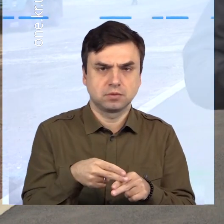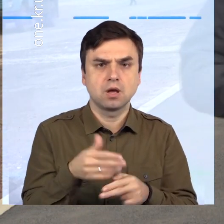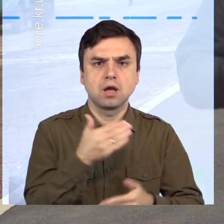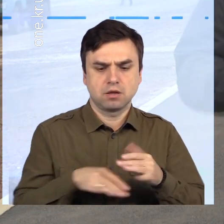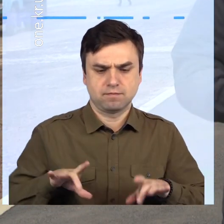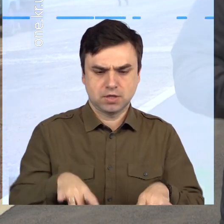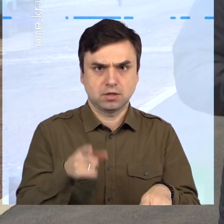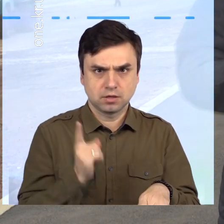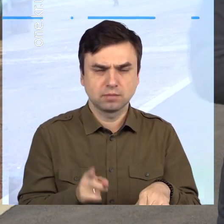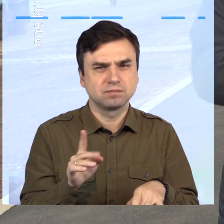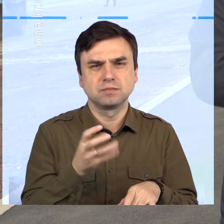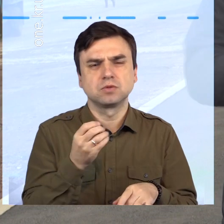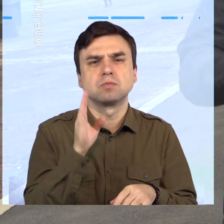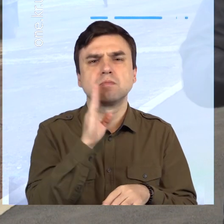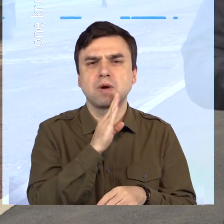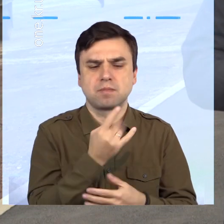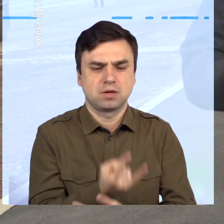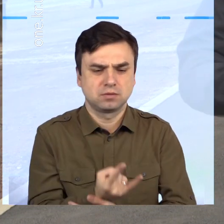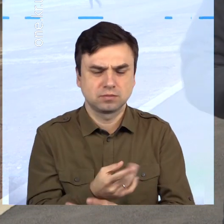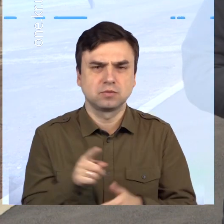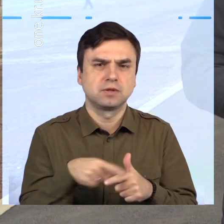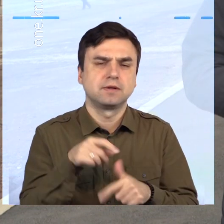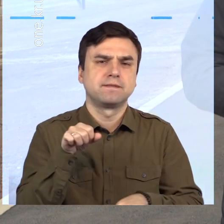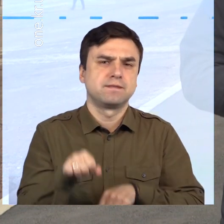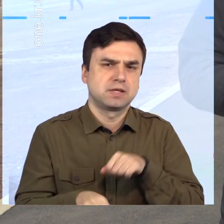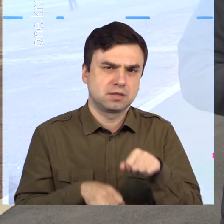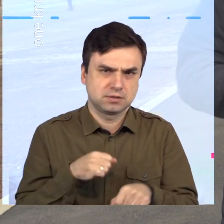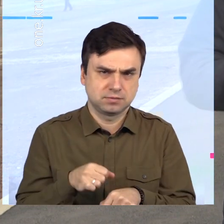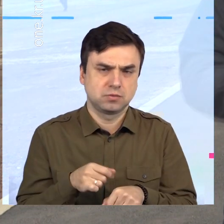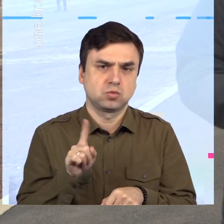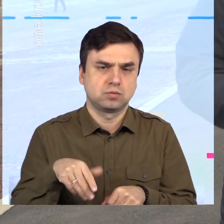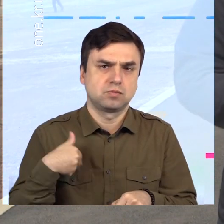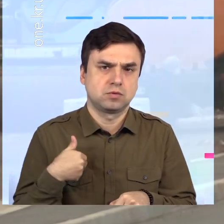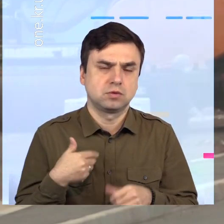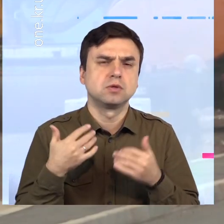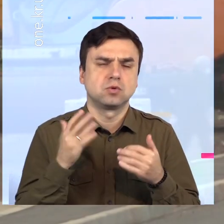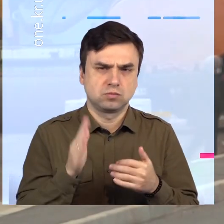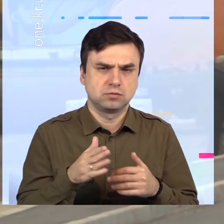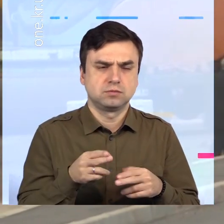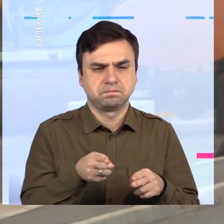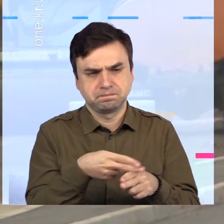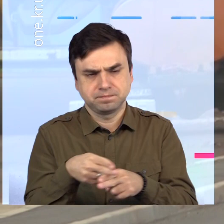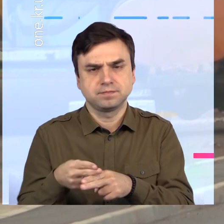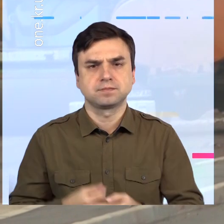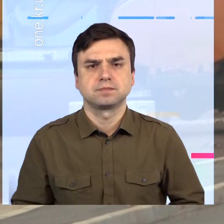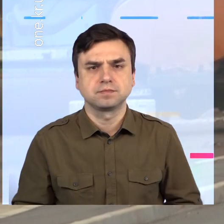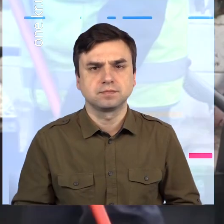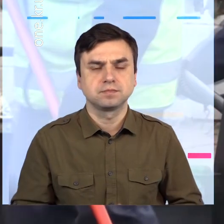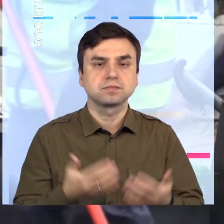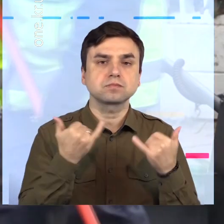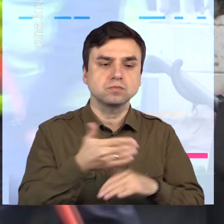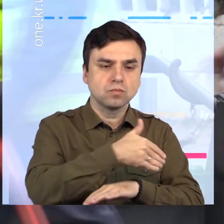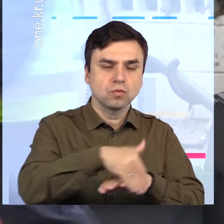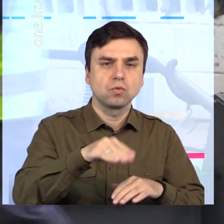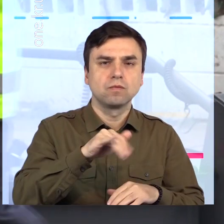колясками, і велосипеди. Тому зараз буде внесено рід серйозних змінень в цьому плані. Наразі на частині вулиці Едуарда Фукса